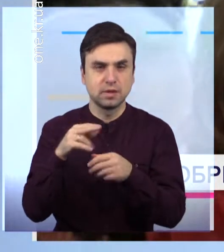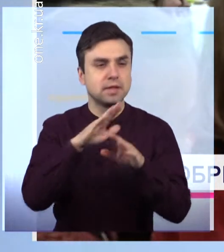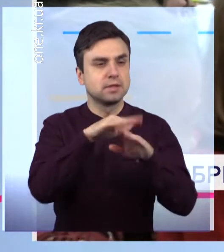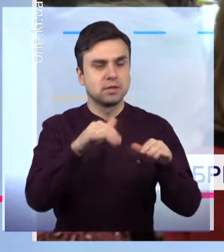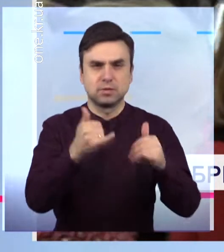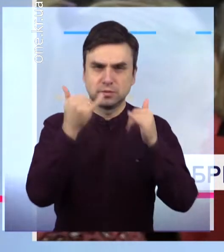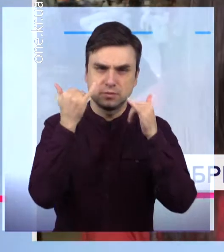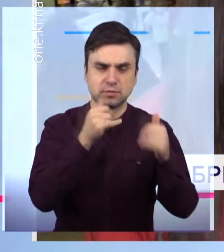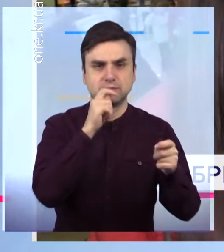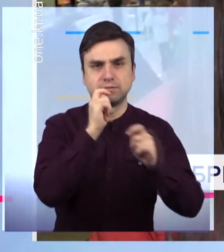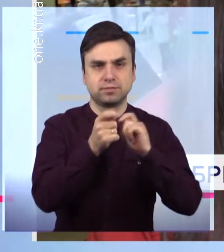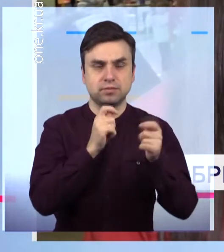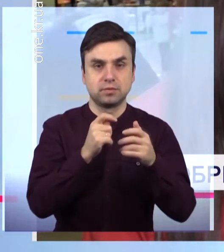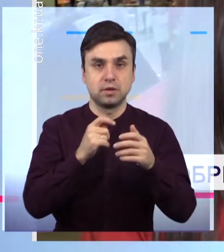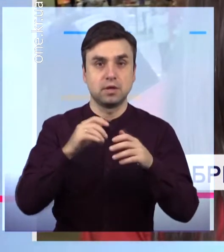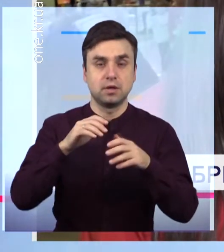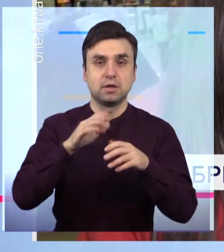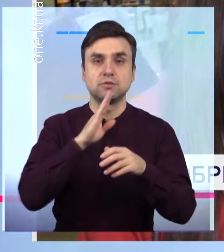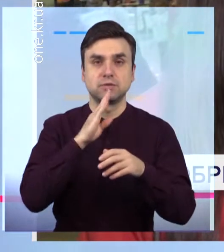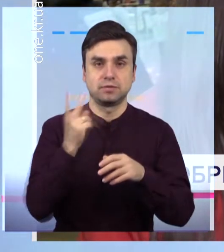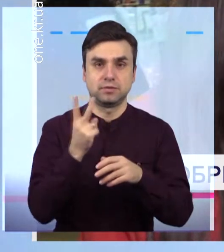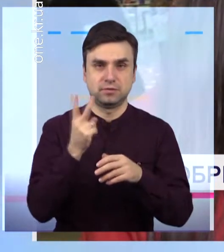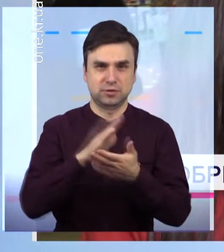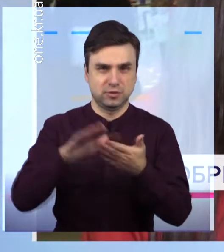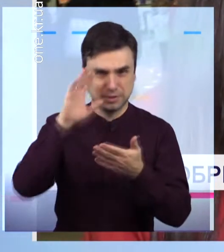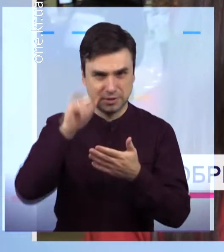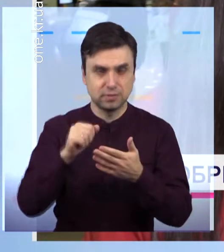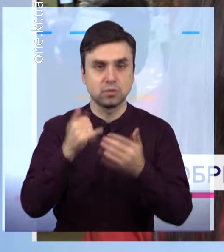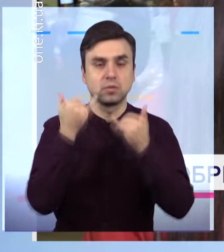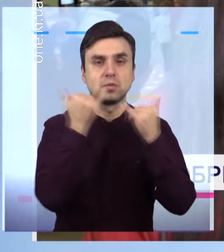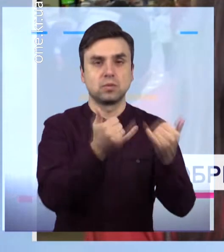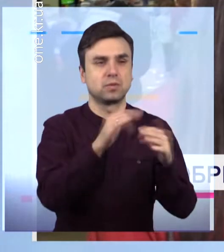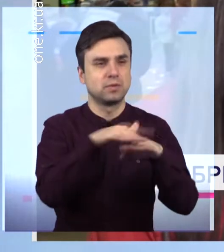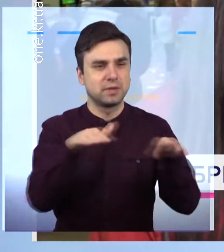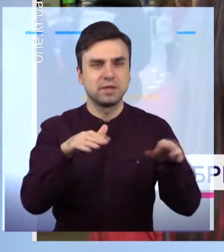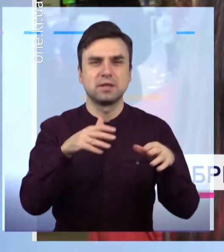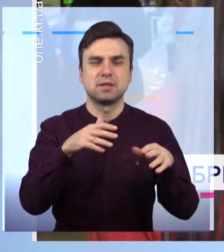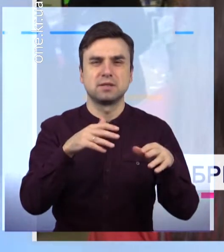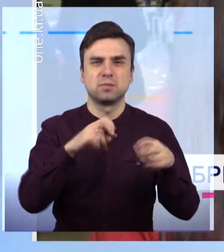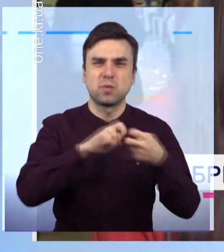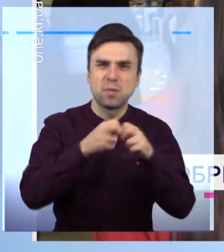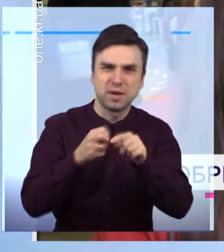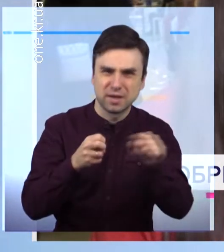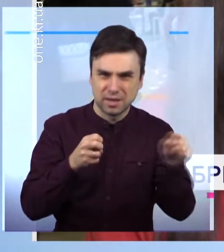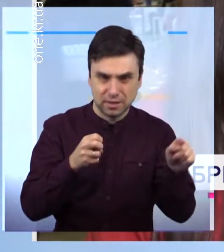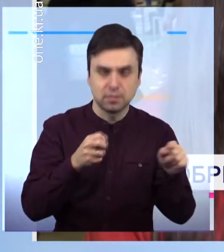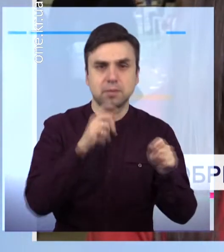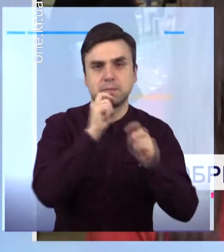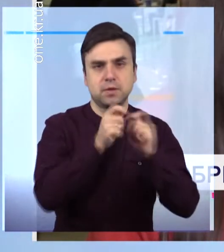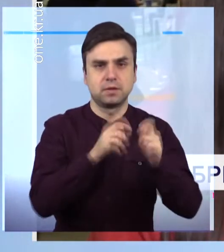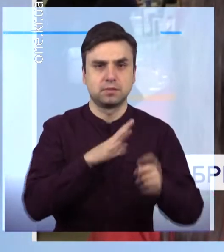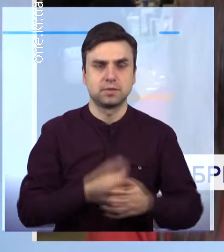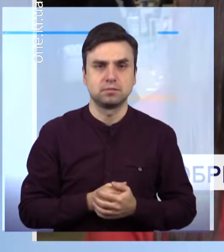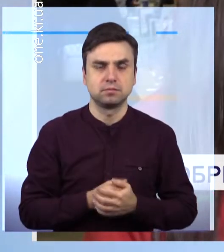святом Миколая В основному всі ці діти, вони лишені цієї можливості Особливо дітки-інваліди, це